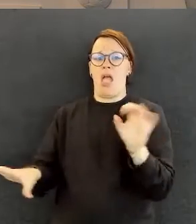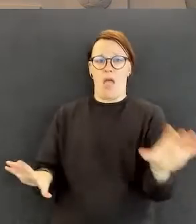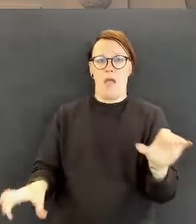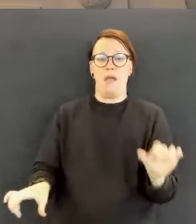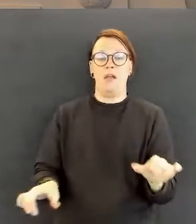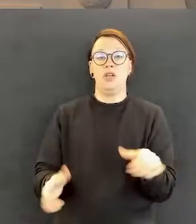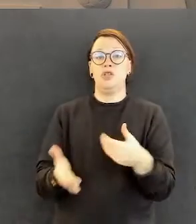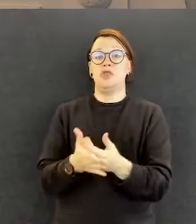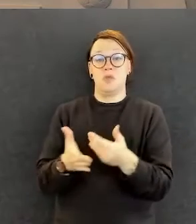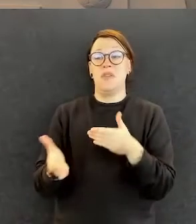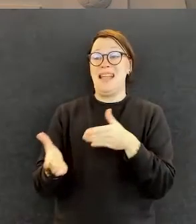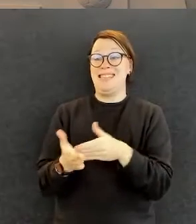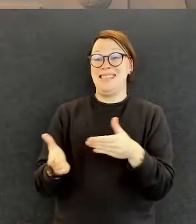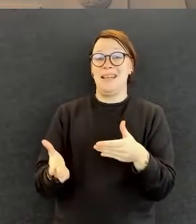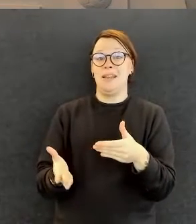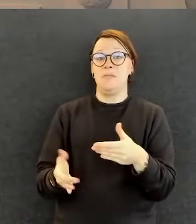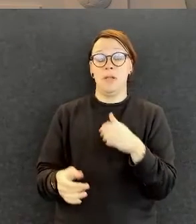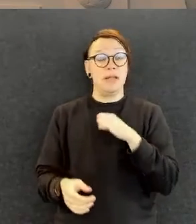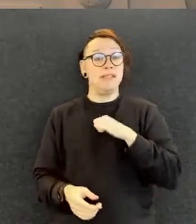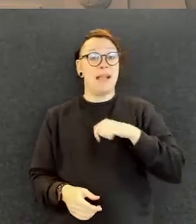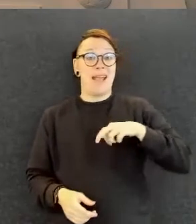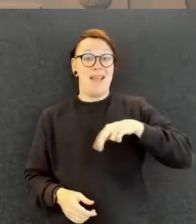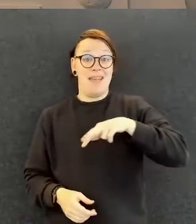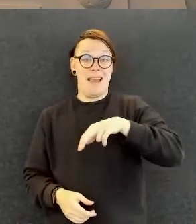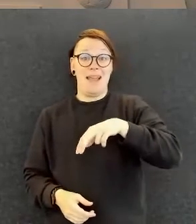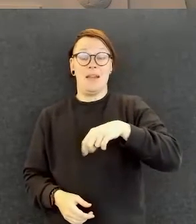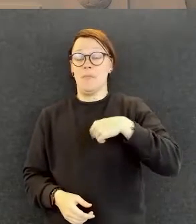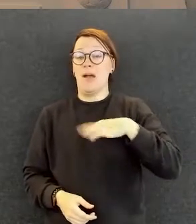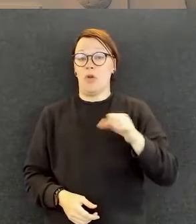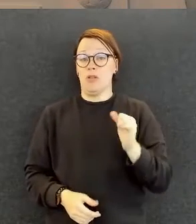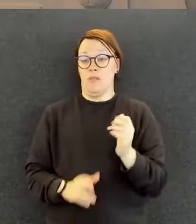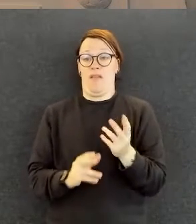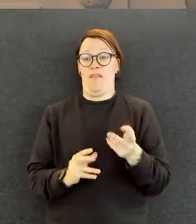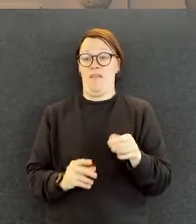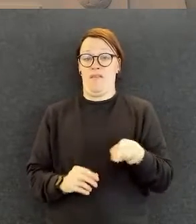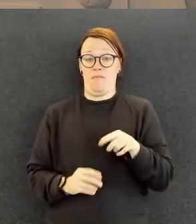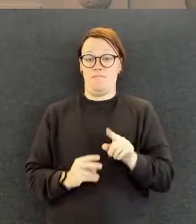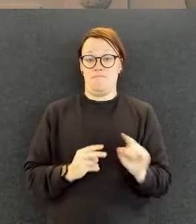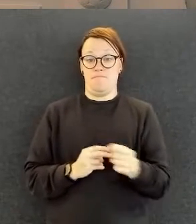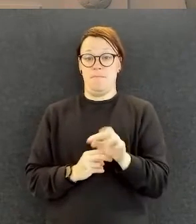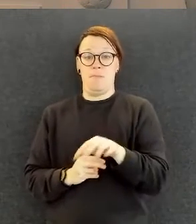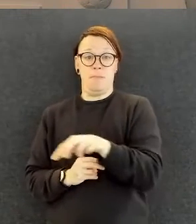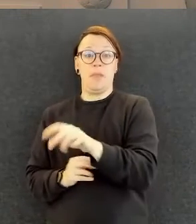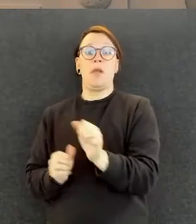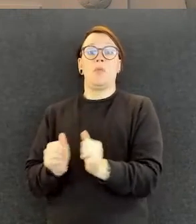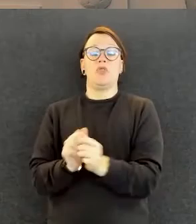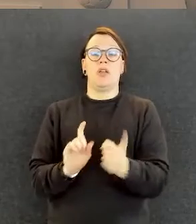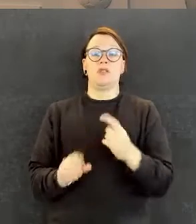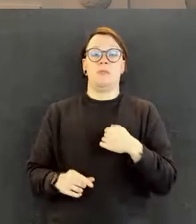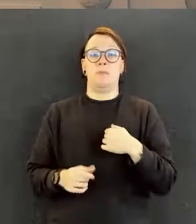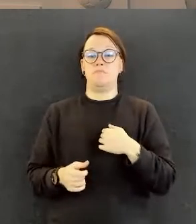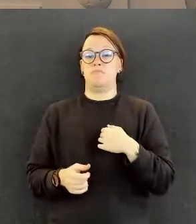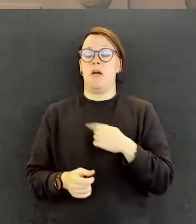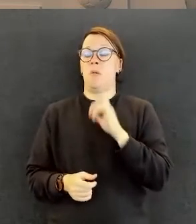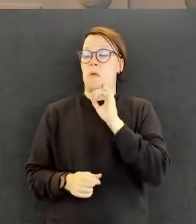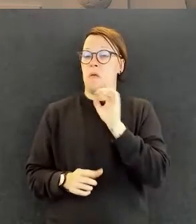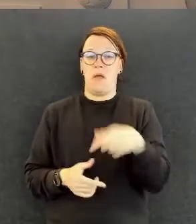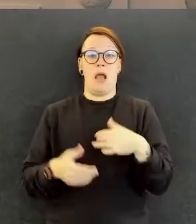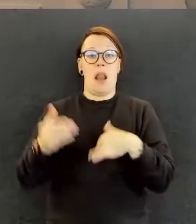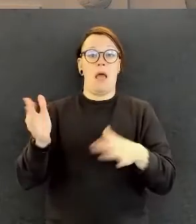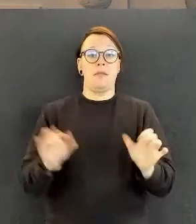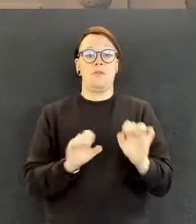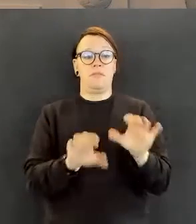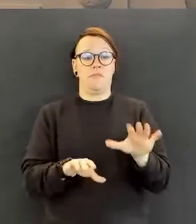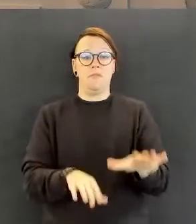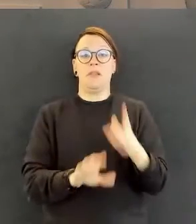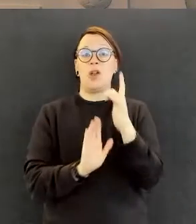ihmisenä pujattaa siellä platikon välistä. Mutta jos mä tomppelen ja jätän sen siihen, niin mä suljen tien mun työkavereilta sinne. Niin se, että